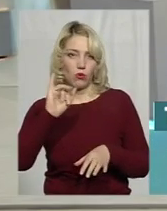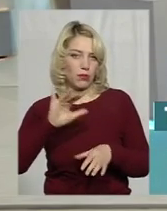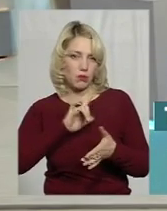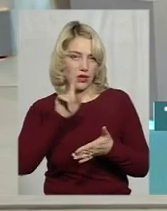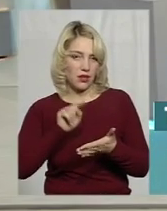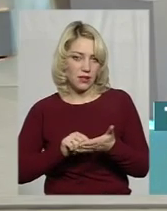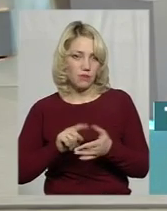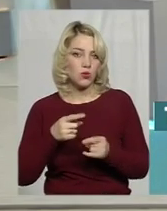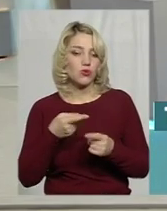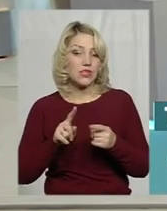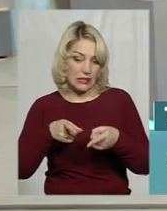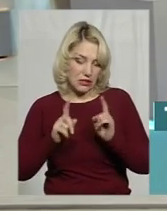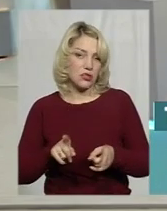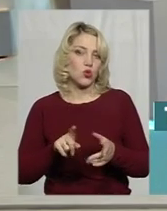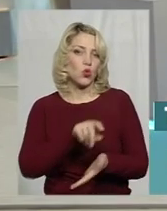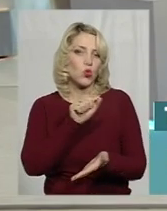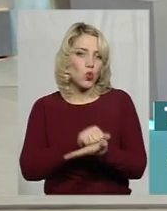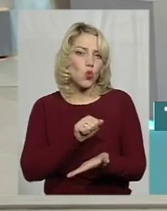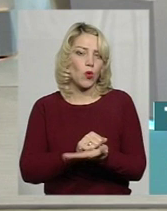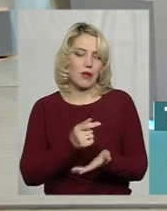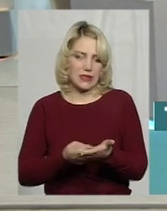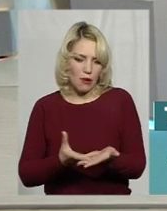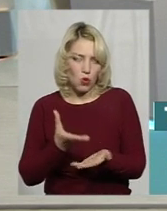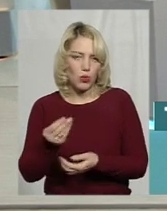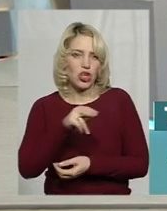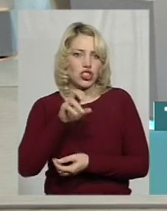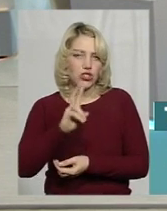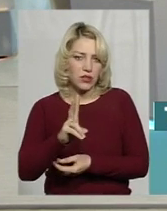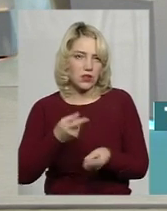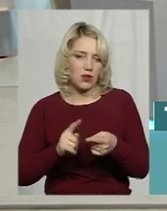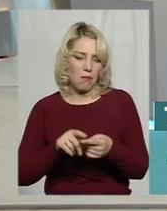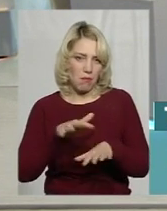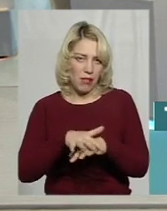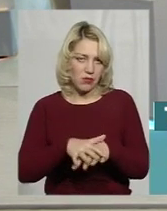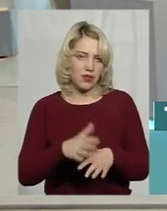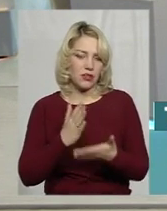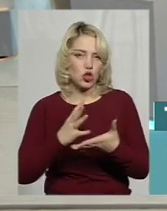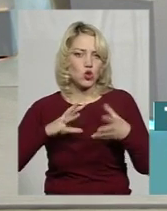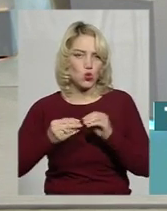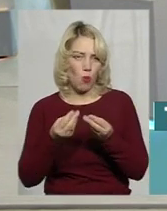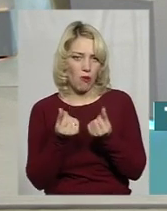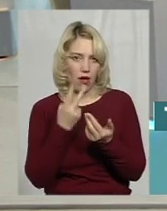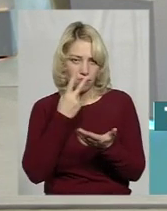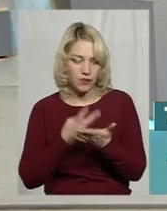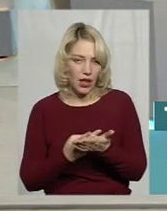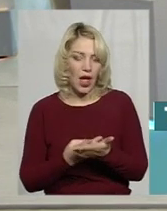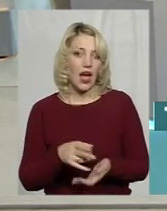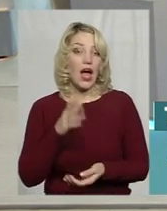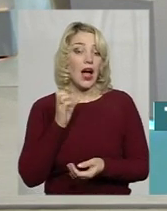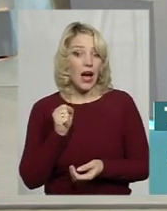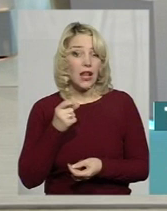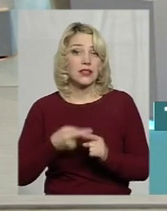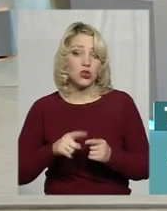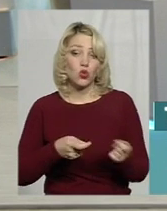це дійсно документ, це дійсно проплощений через банк, дійсно по такій сумі. Ті документи, які